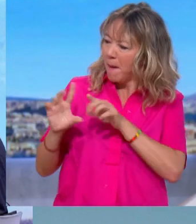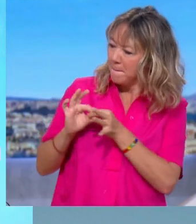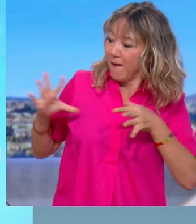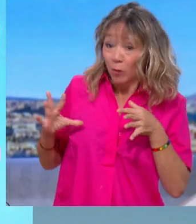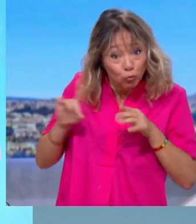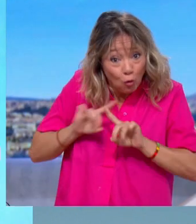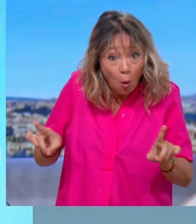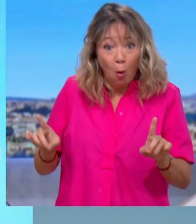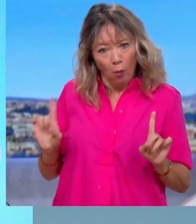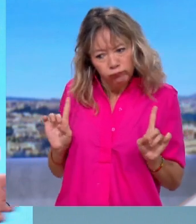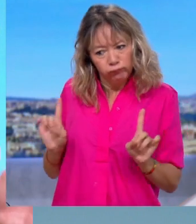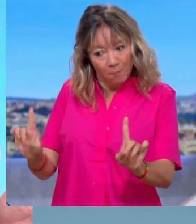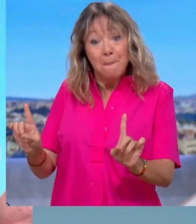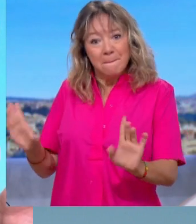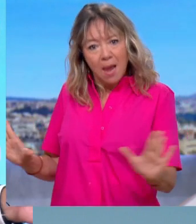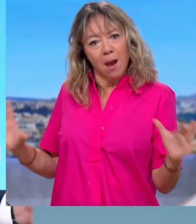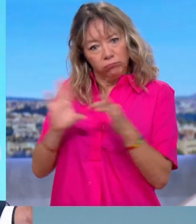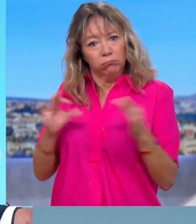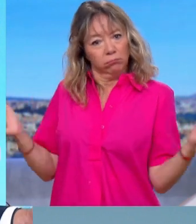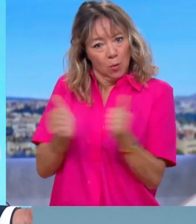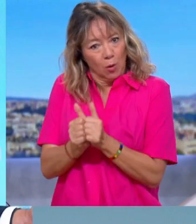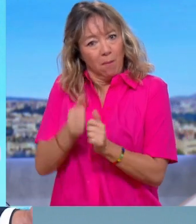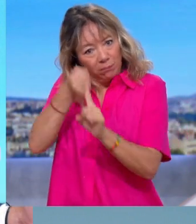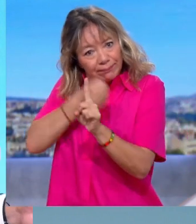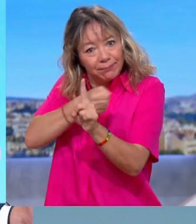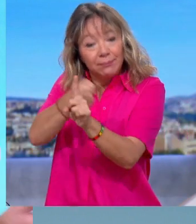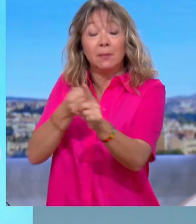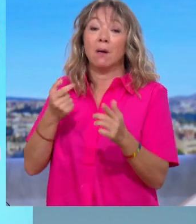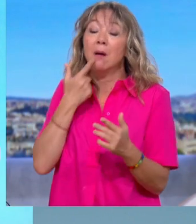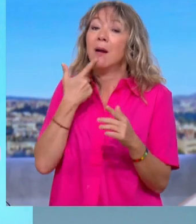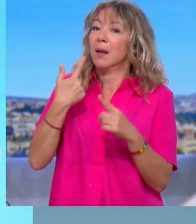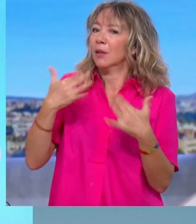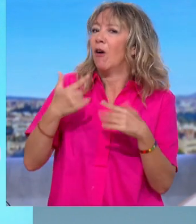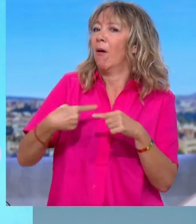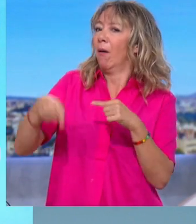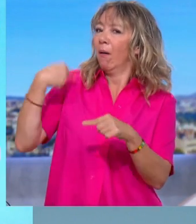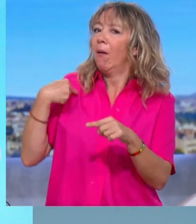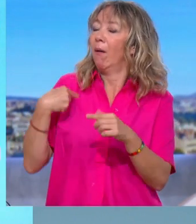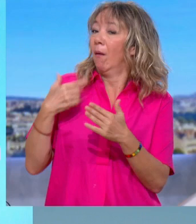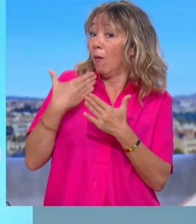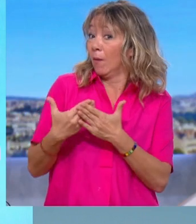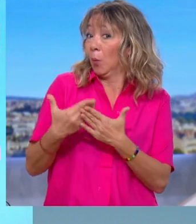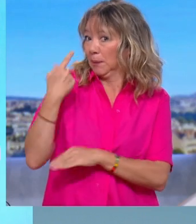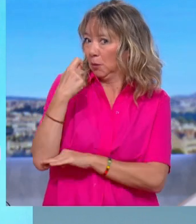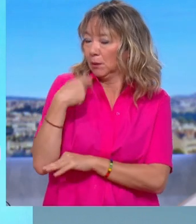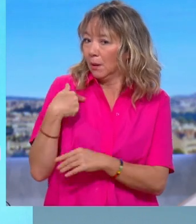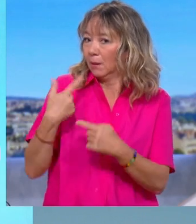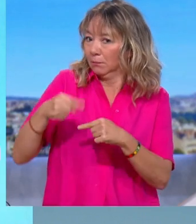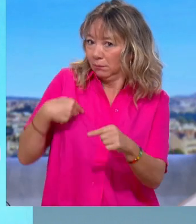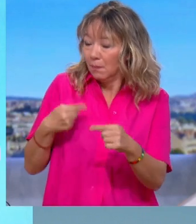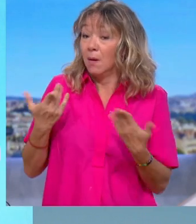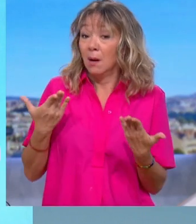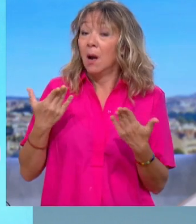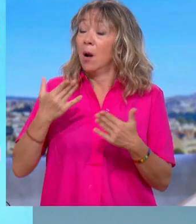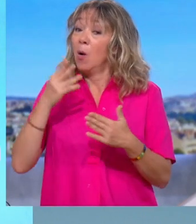On va continuer à se battre ensemble. On l'était pour le rendez-vous présidentiel la semaine dernière. Nous allons continuer pendant le débat parlementaire. Vous vous rendez compte que le chef de l